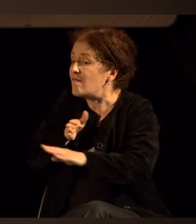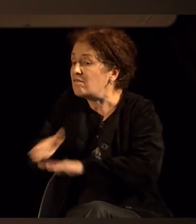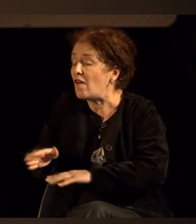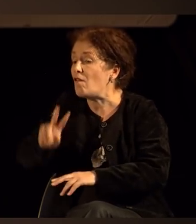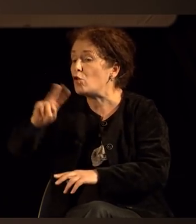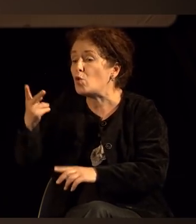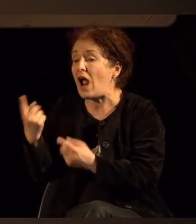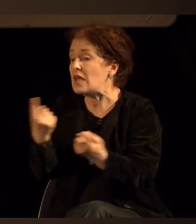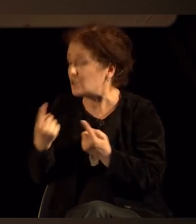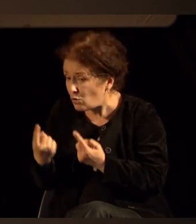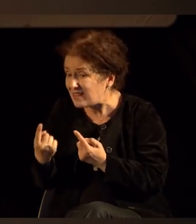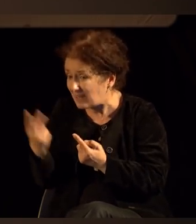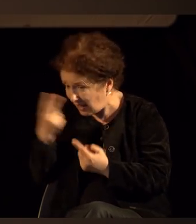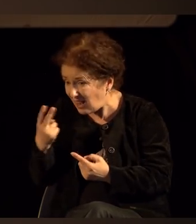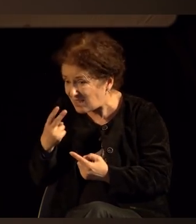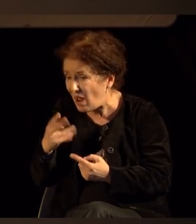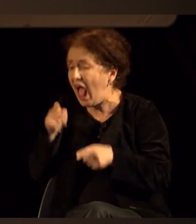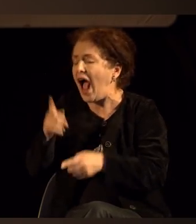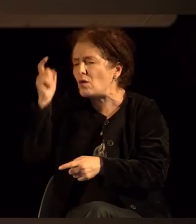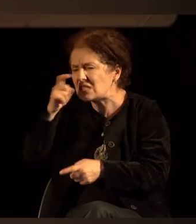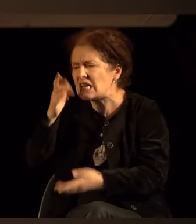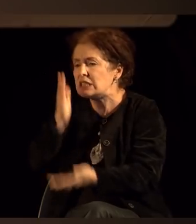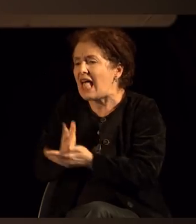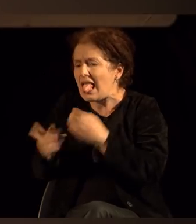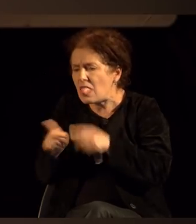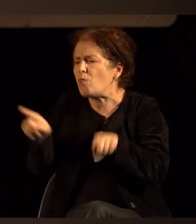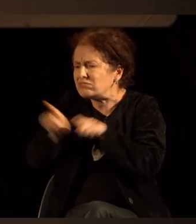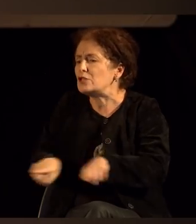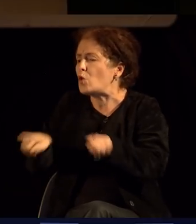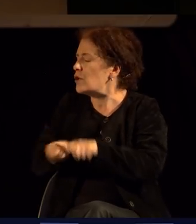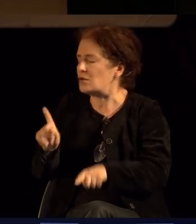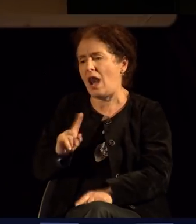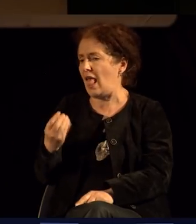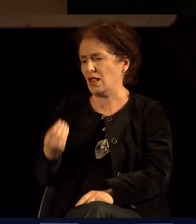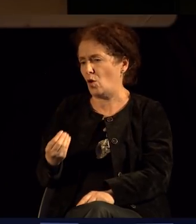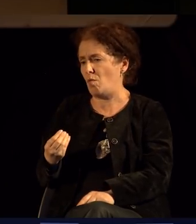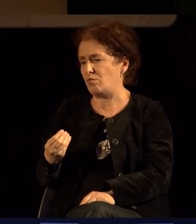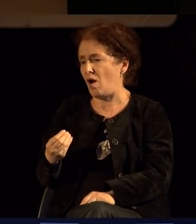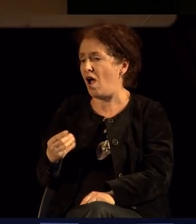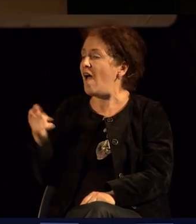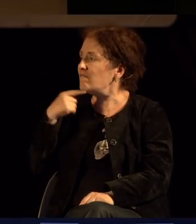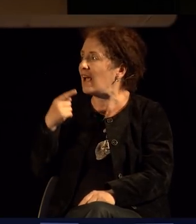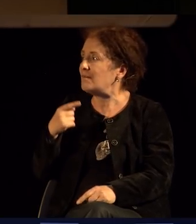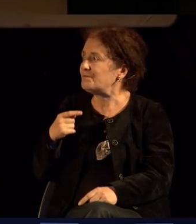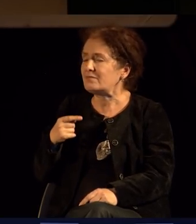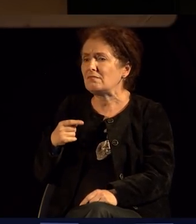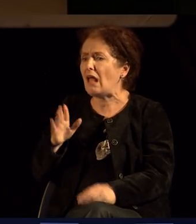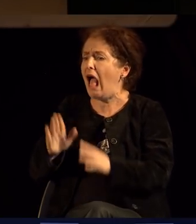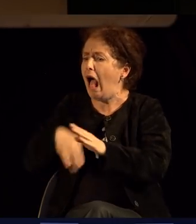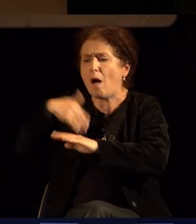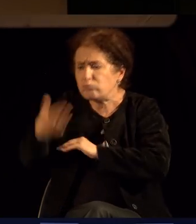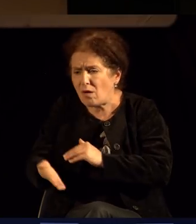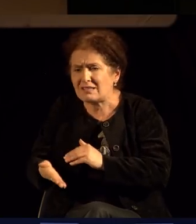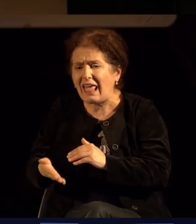е едно што забележал. Второ што забележал, тоа е ДК. После некоје задоволство доја страдање.